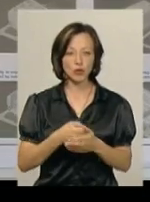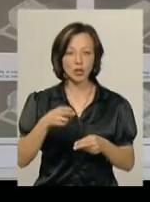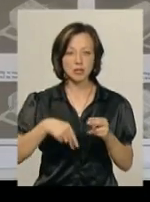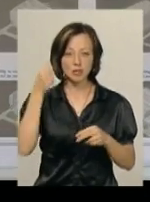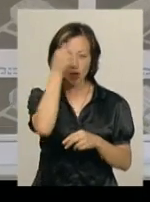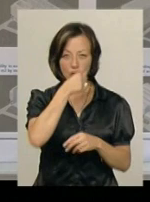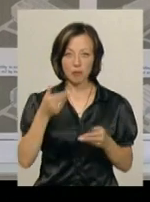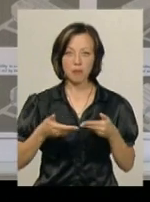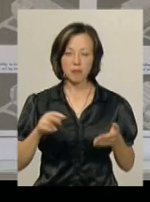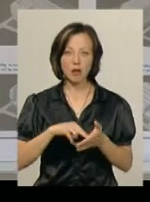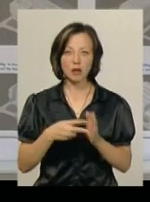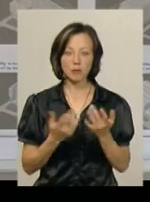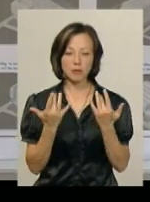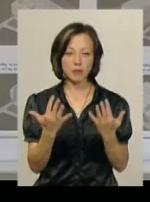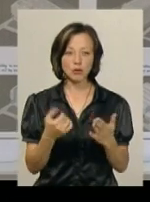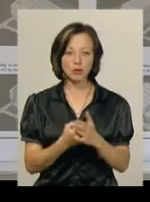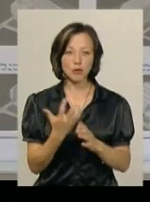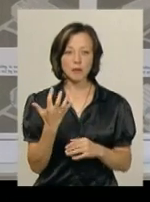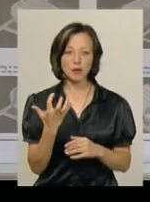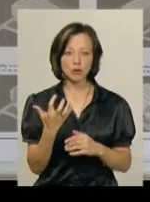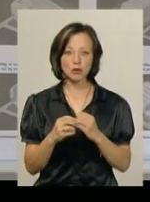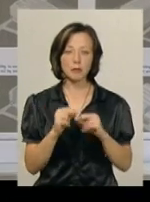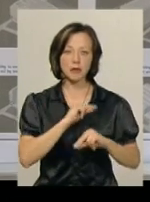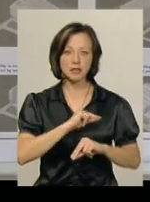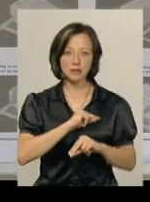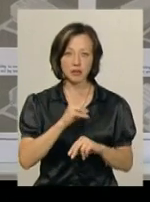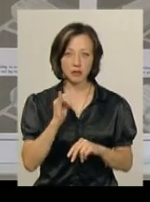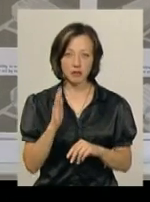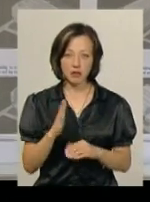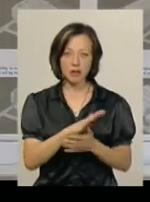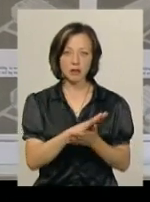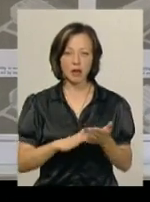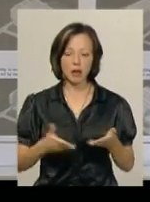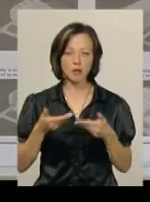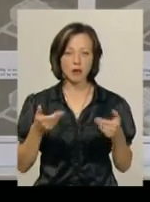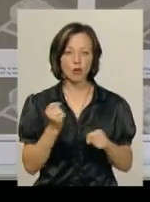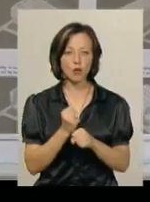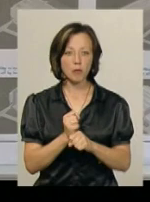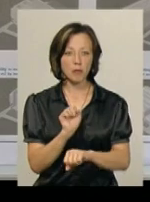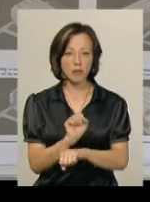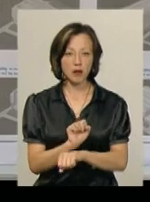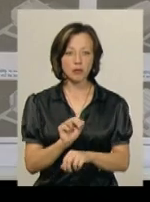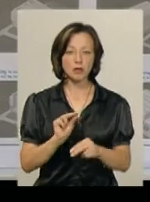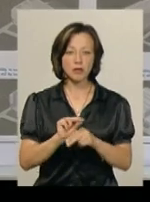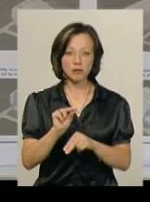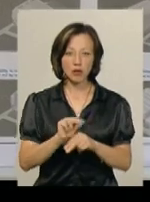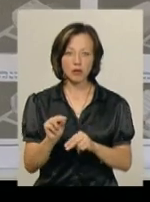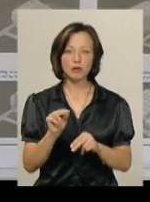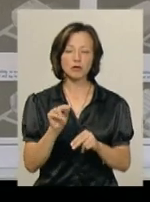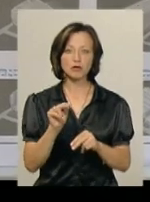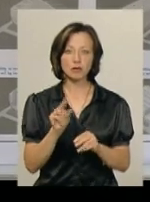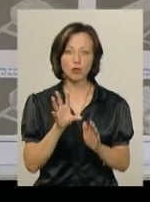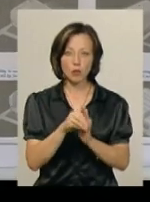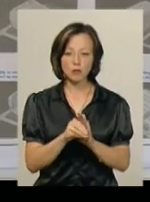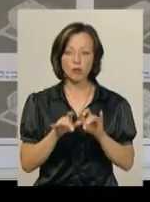року ми плануємо набрати до 500 працівників. Надалі ми робимо паузу, вони навчаються, ми входимо в